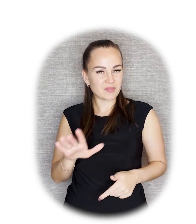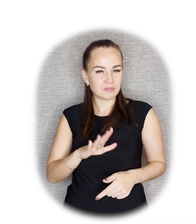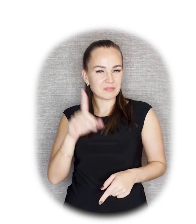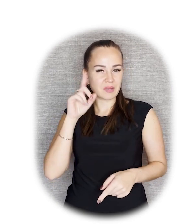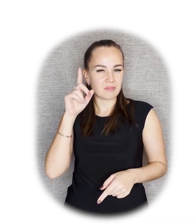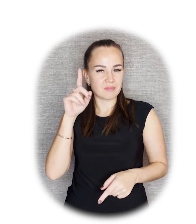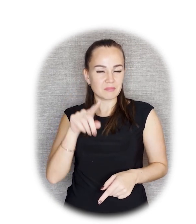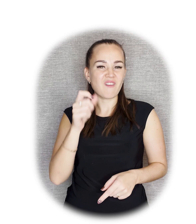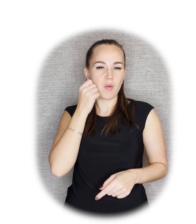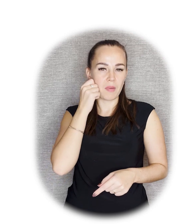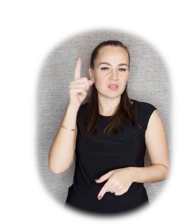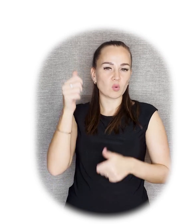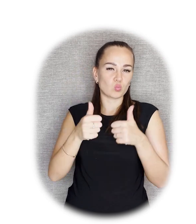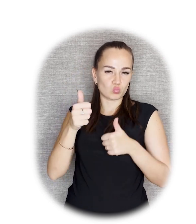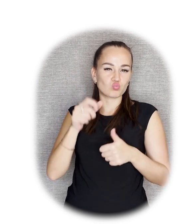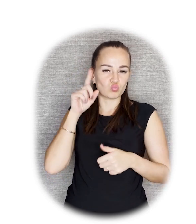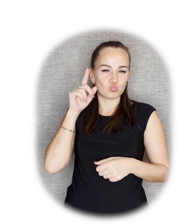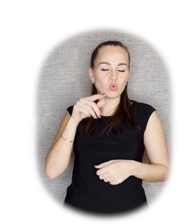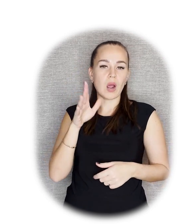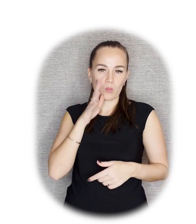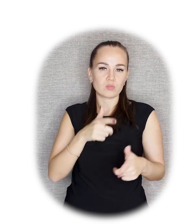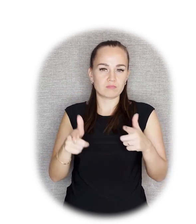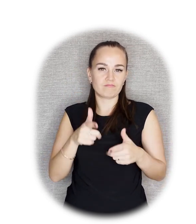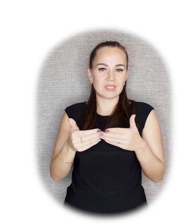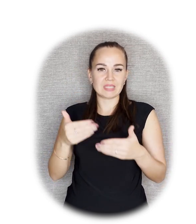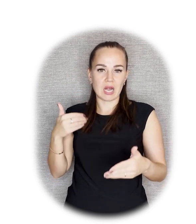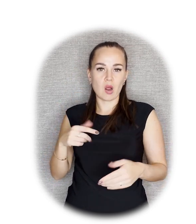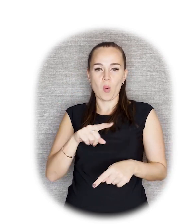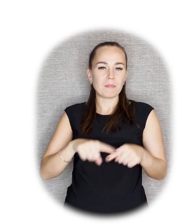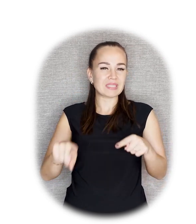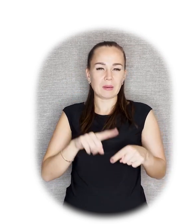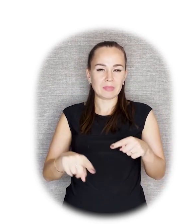московском конкурсе, общаясь с Луначарским, либо он работал очень-очень быстро.